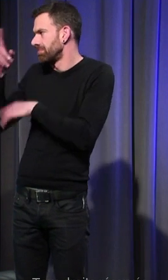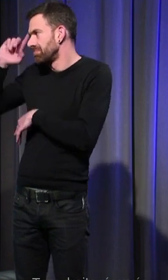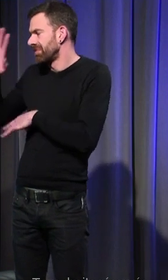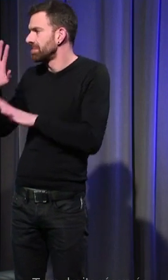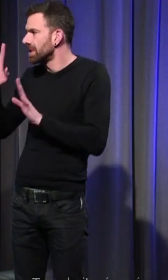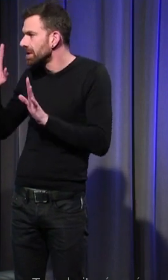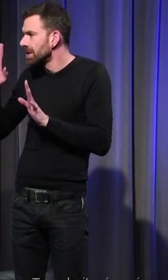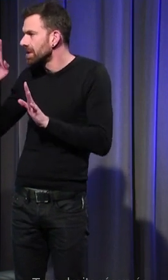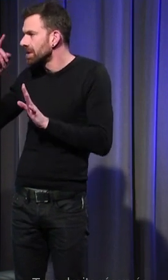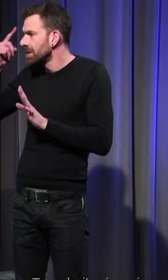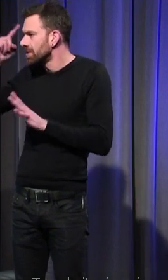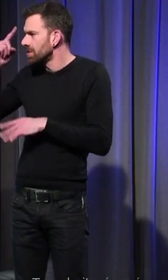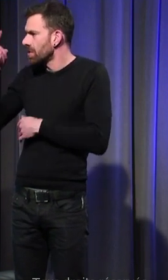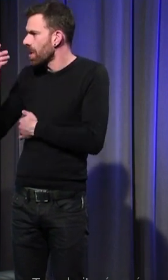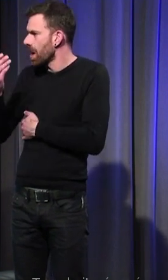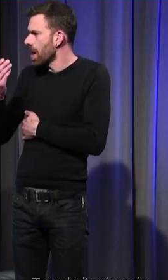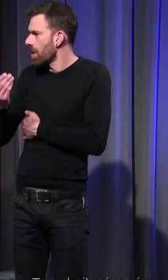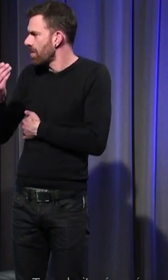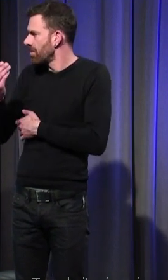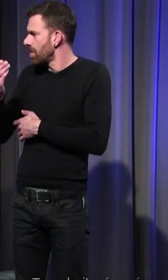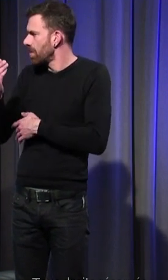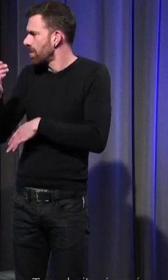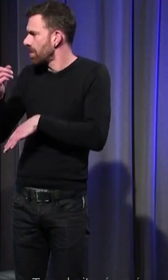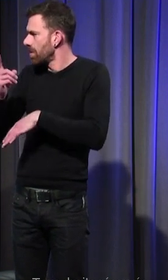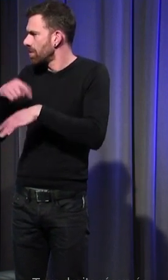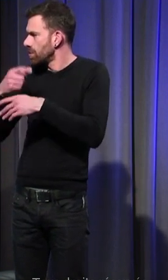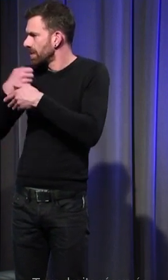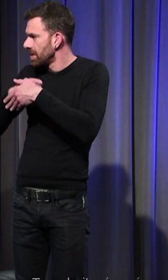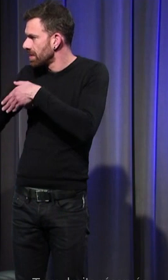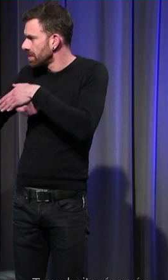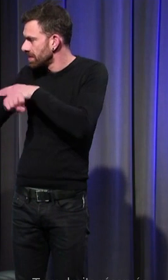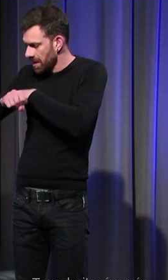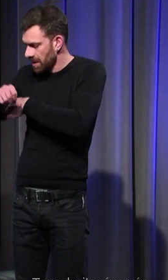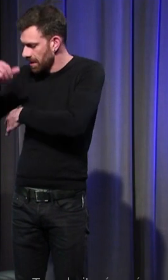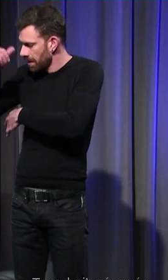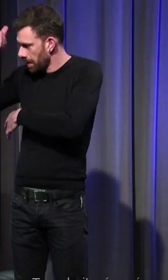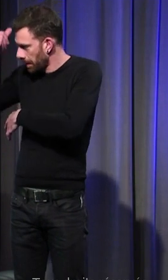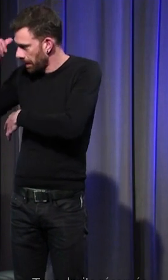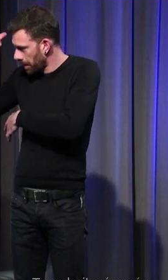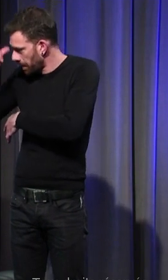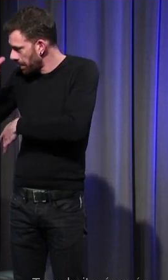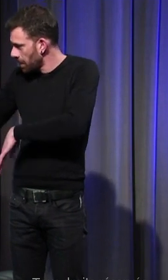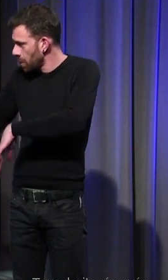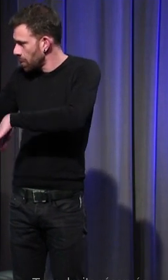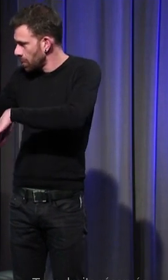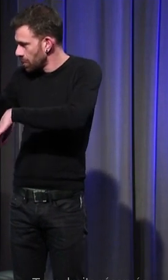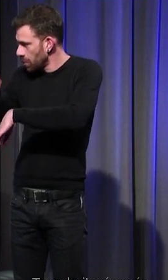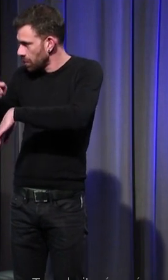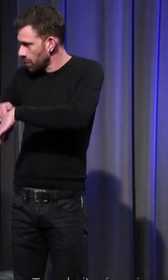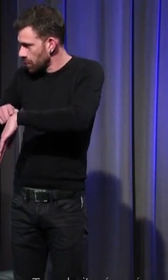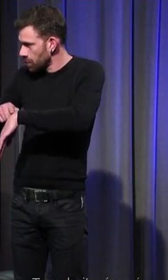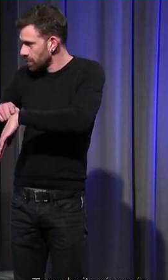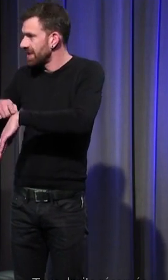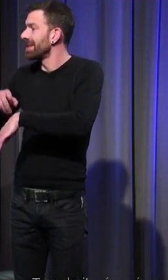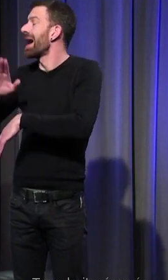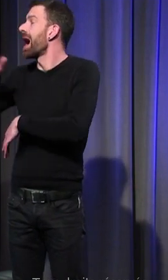me semble que les enfants étaient endoyés à la naissance justement pour éviter qu'ils partent en enfer à la fin du Moyen Âge voilà et ensuite on les baptisé mais bien plus tard souvent